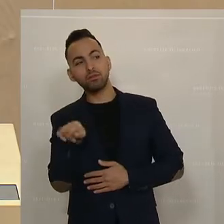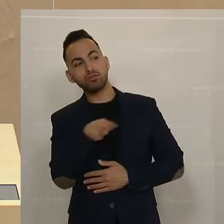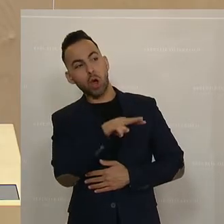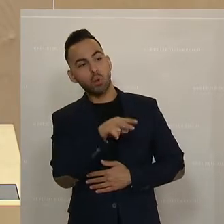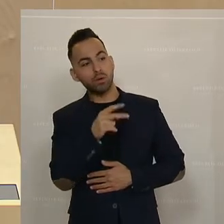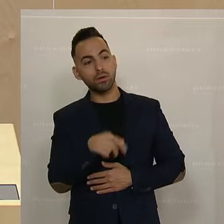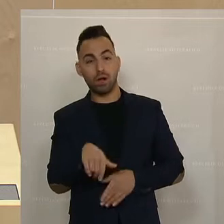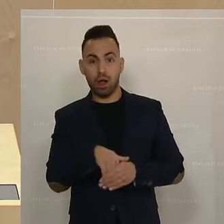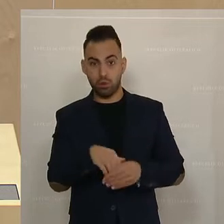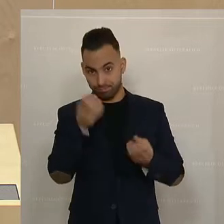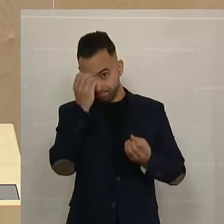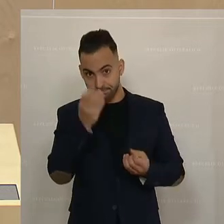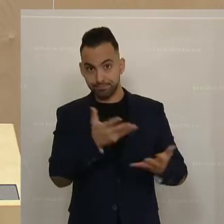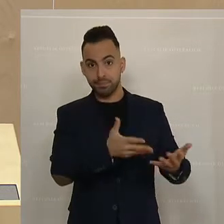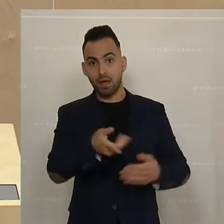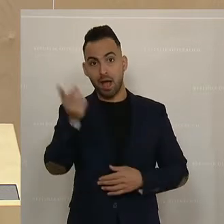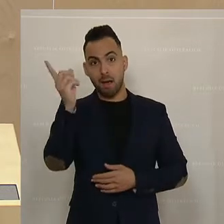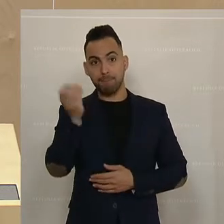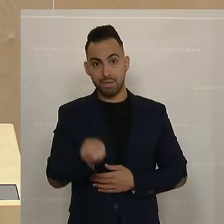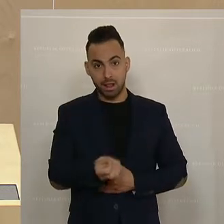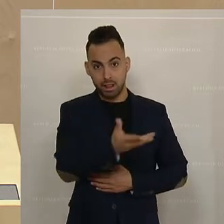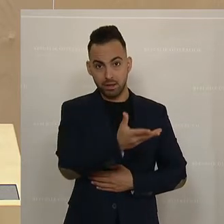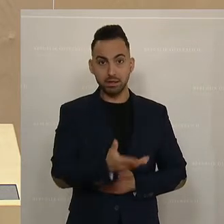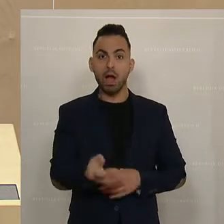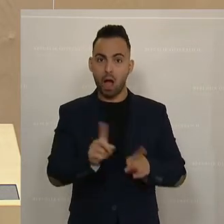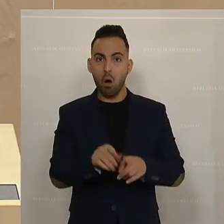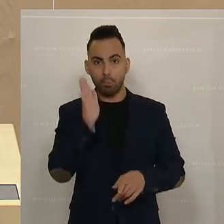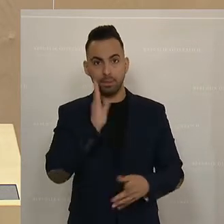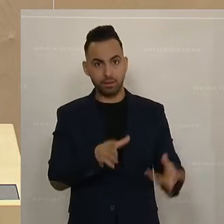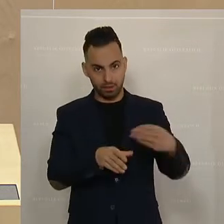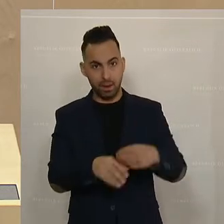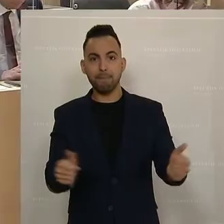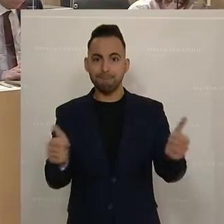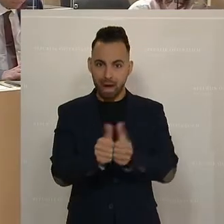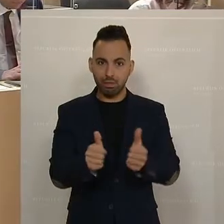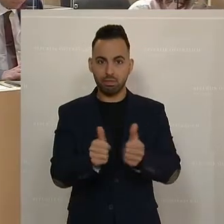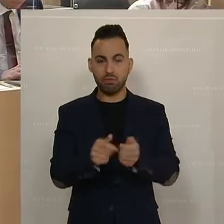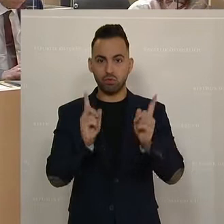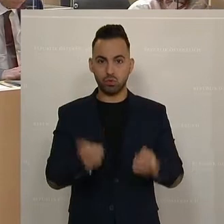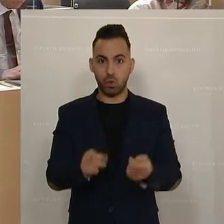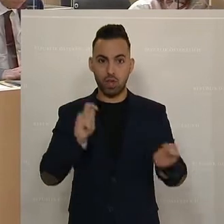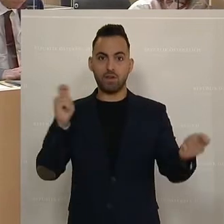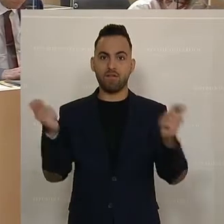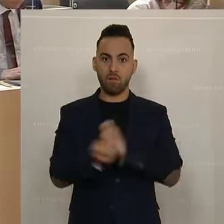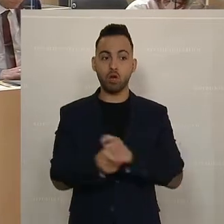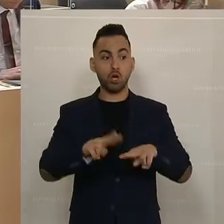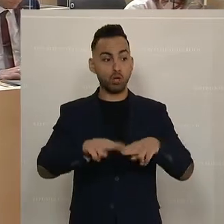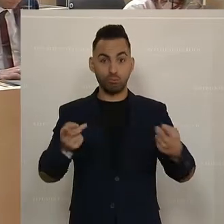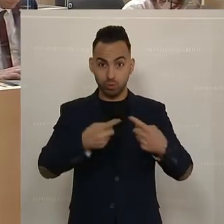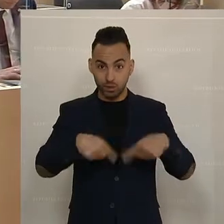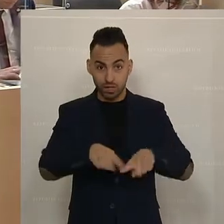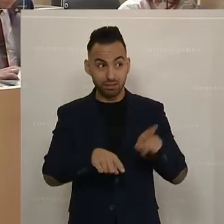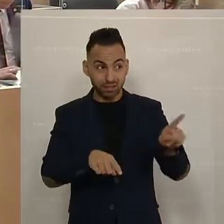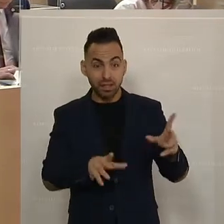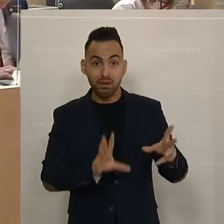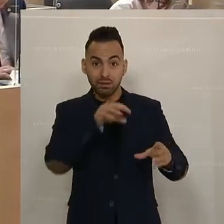und richte den eindeutigen Appell an Sie, seien auch Sie Partnerinnen bei dieser Reform und helfen Sie in den Bundesländern, in denen Sie regieren,